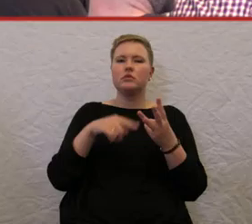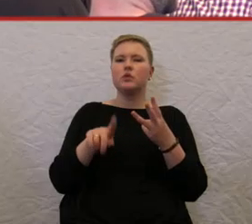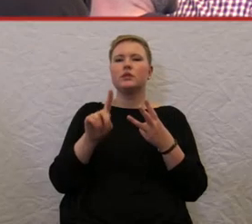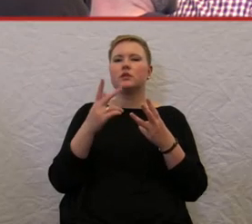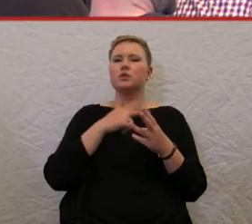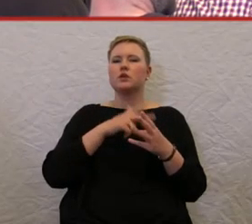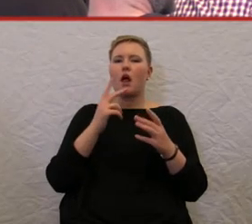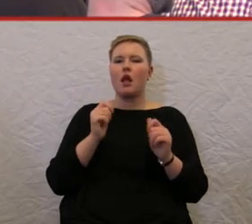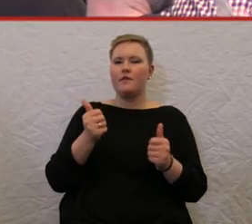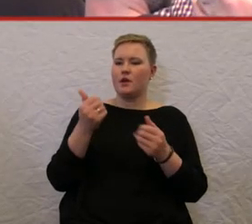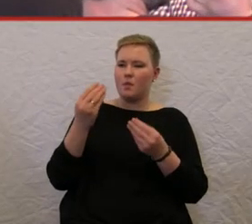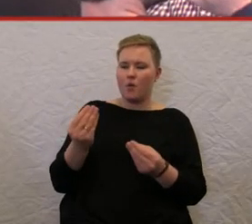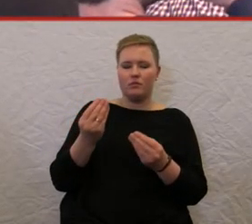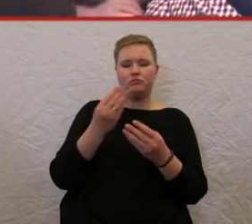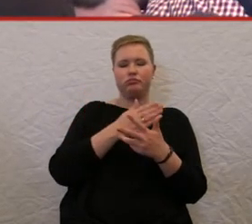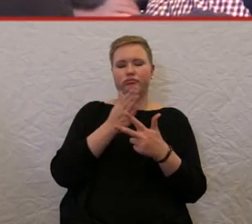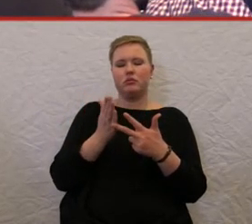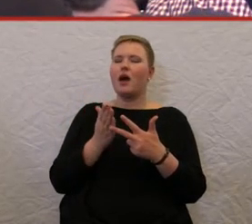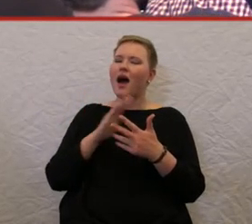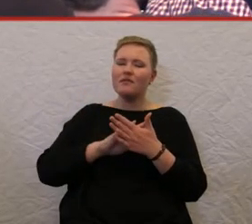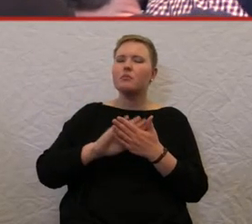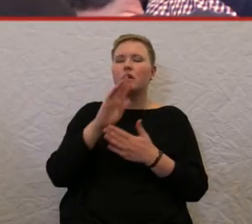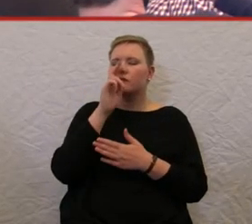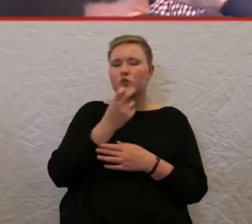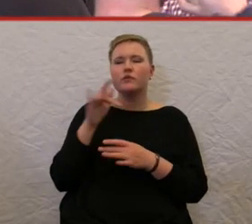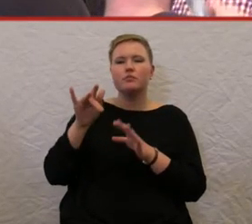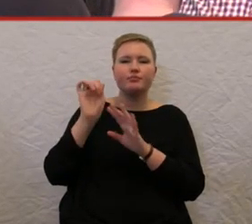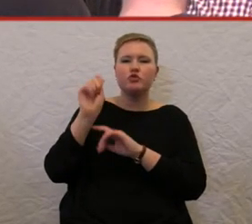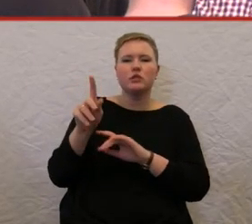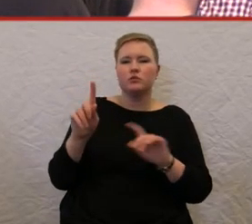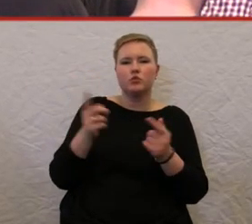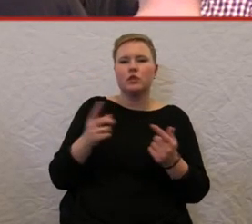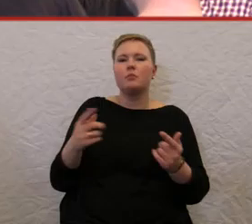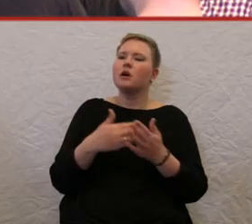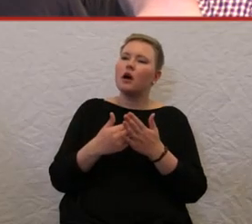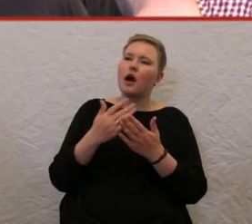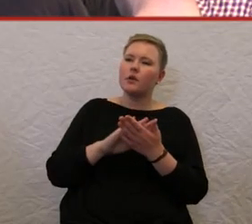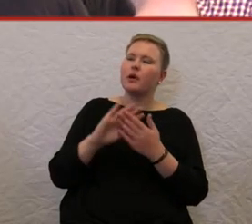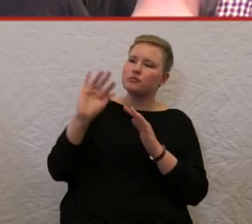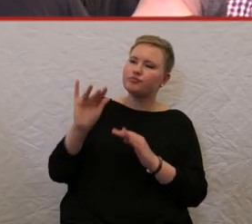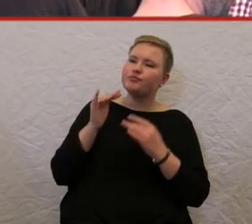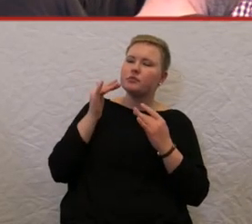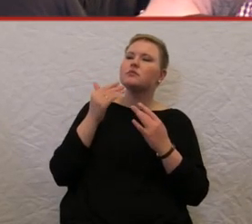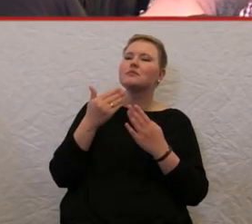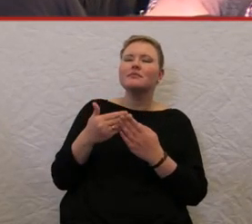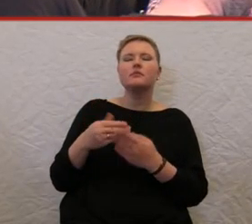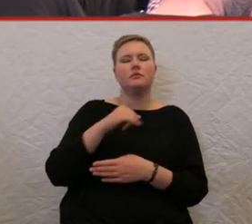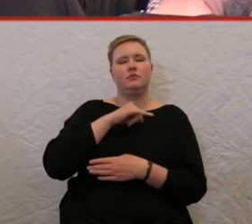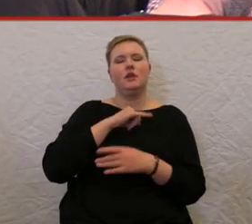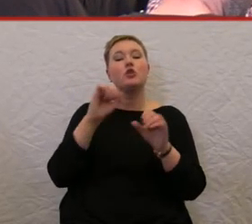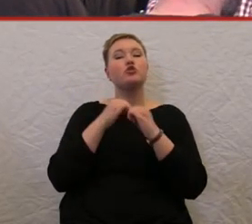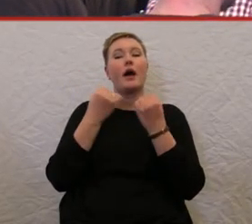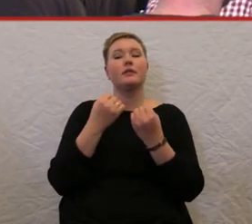Sozialhilfe kriegt. Einfach mal versuchen und dann wirken lassen und dann, das ist eine staatliche, also das ist eine staatliche Behörde.